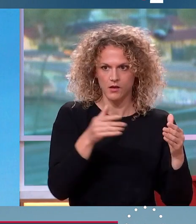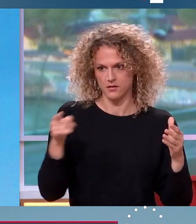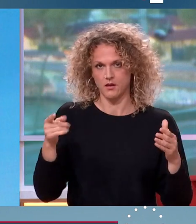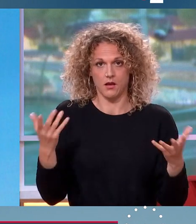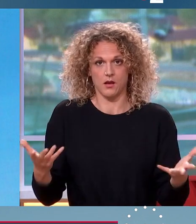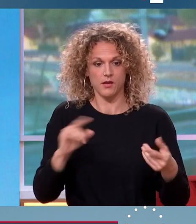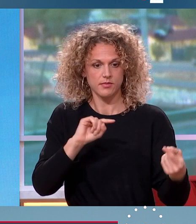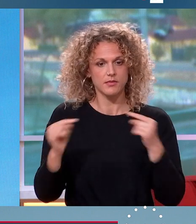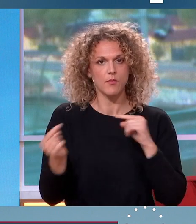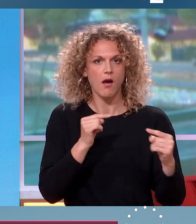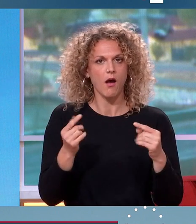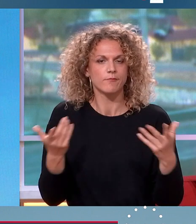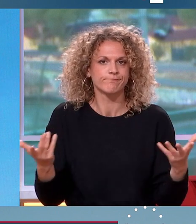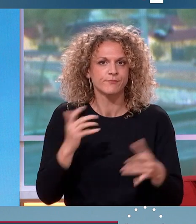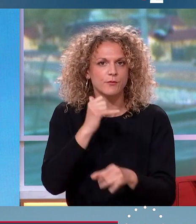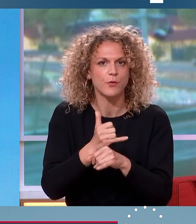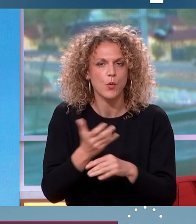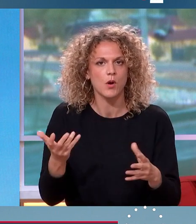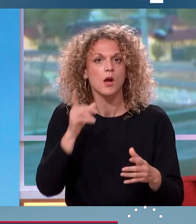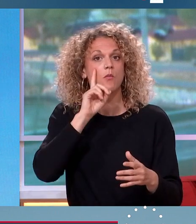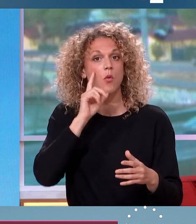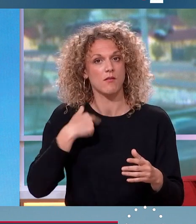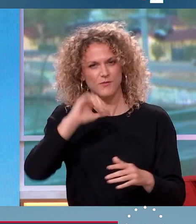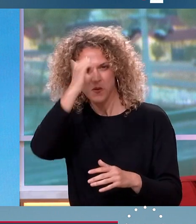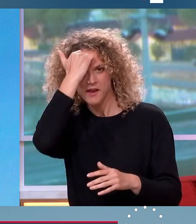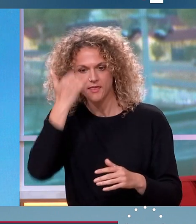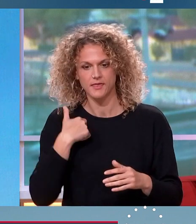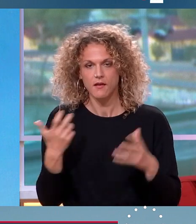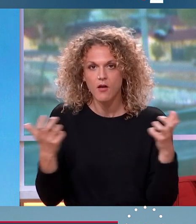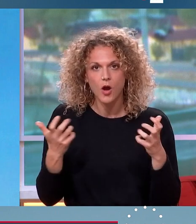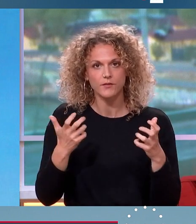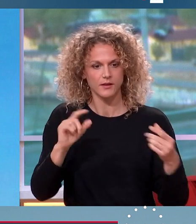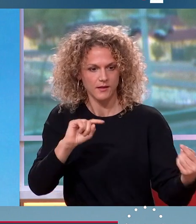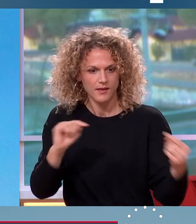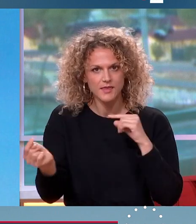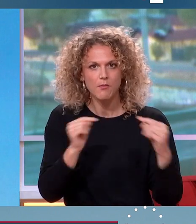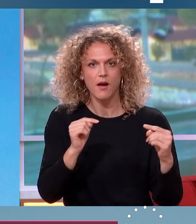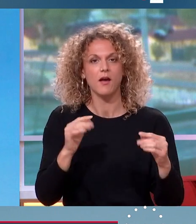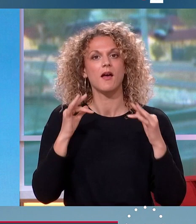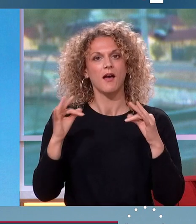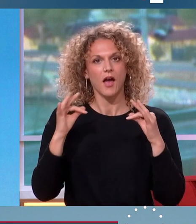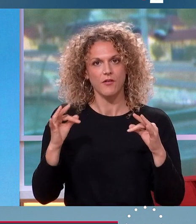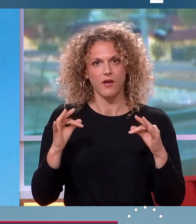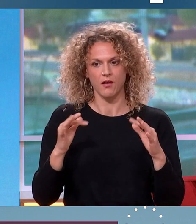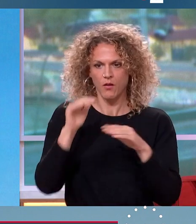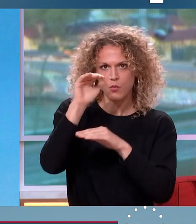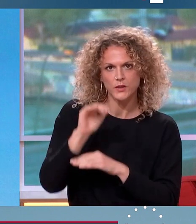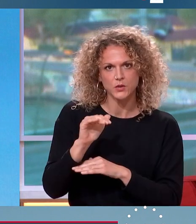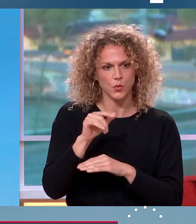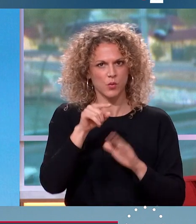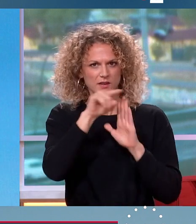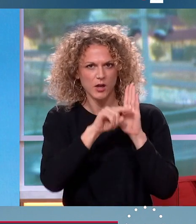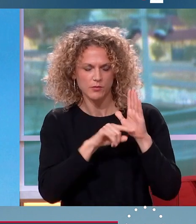politique est un peu faussé, moi je le regrette, parce que nous souhaitions que ce débat fondamental entre la protection, la déréglementation ait lieu,